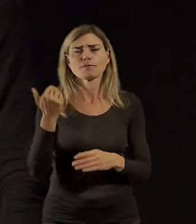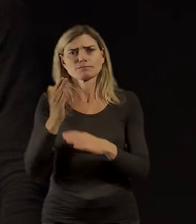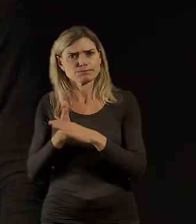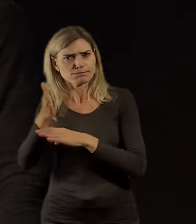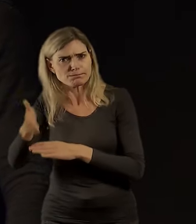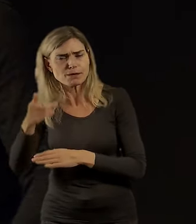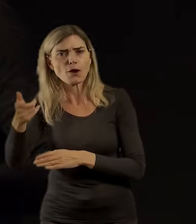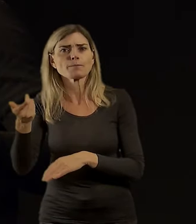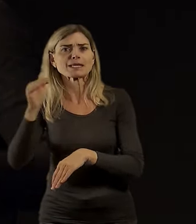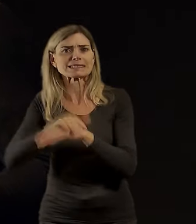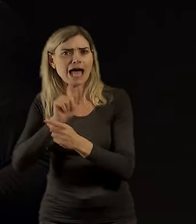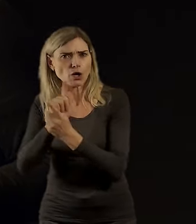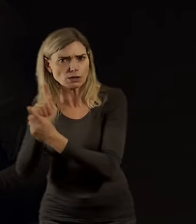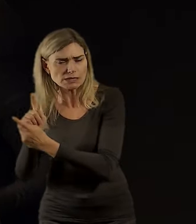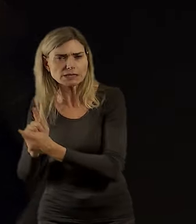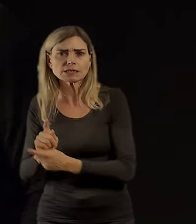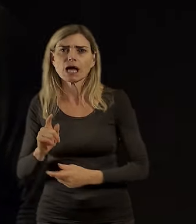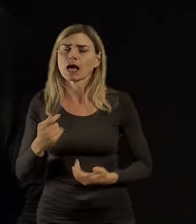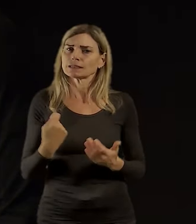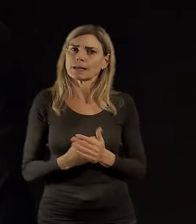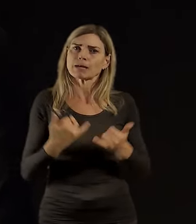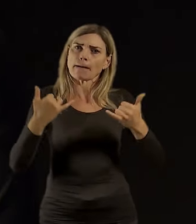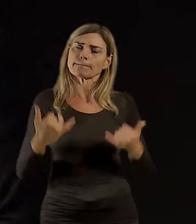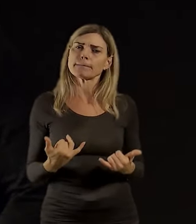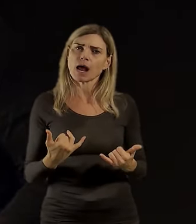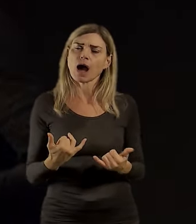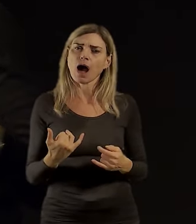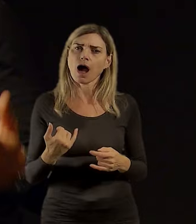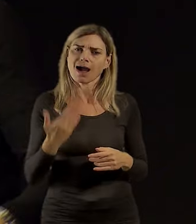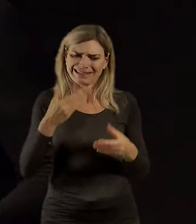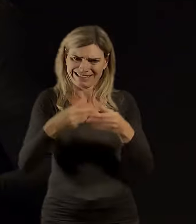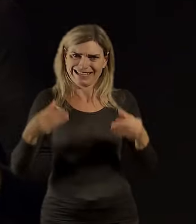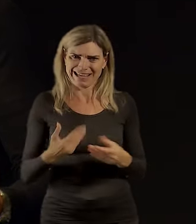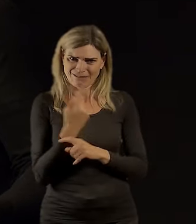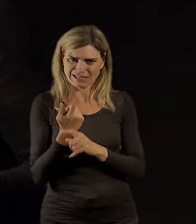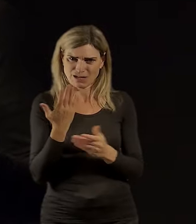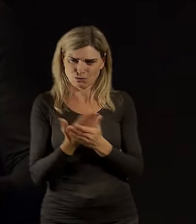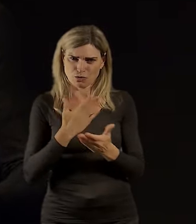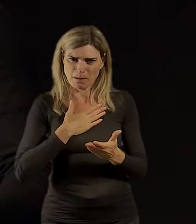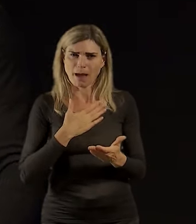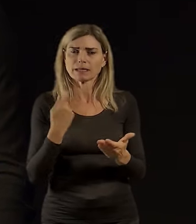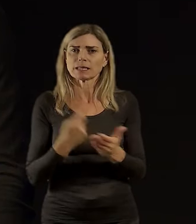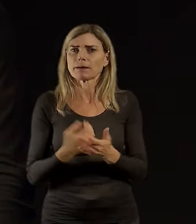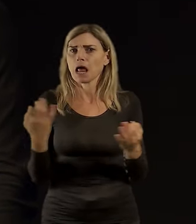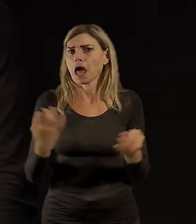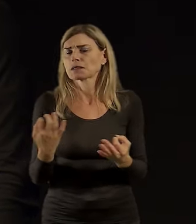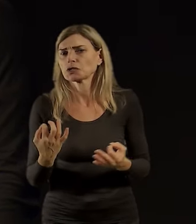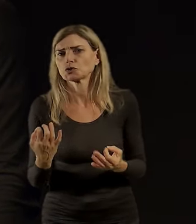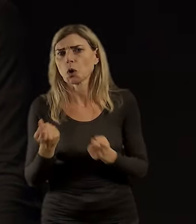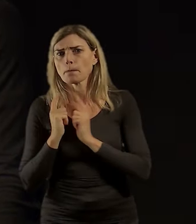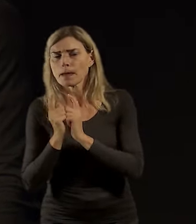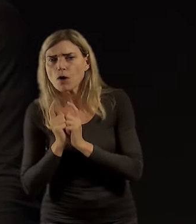těch starostů a tak dále. Co nás teď jako Prahu čeká? Jaká výzva v tomhletom? Nejsou to jen memoranda, jsou to i nějaké další